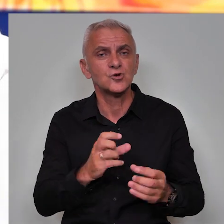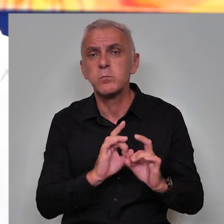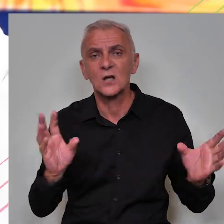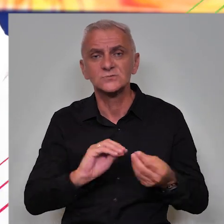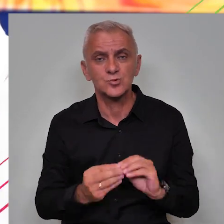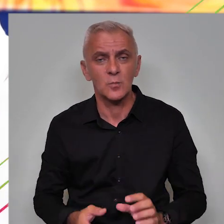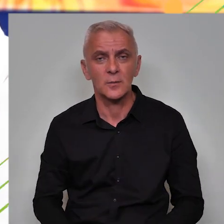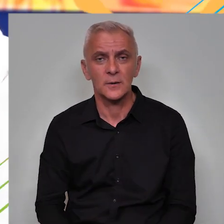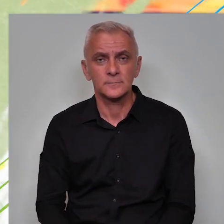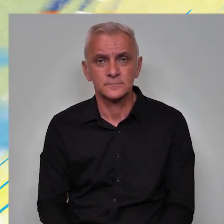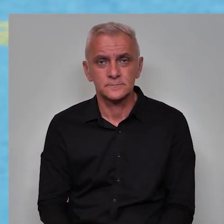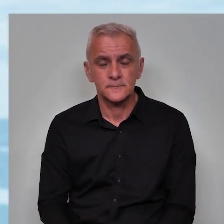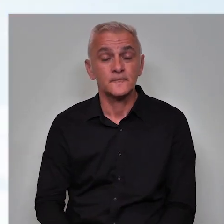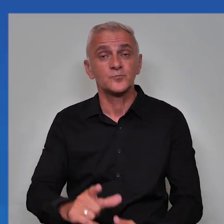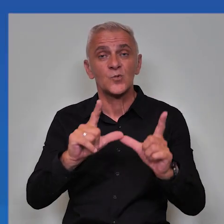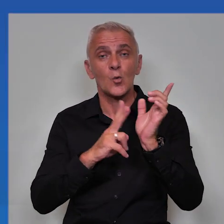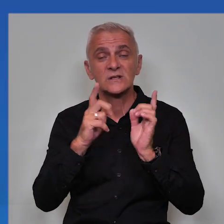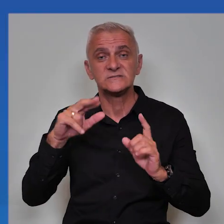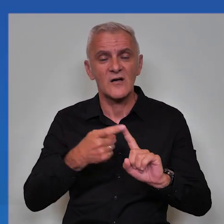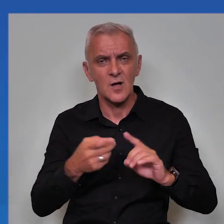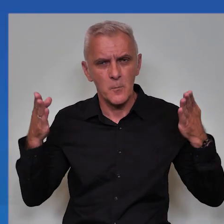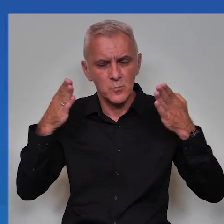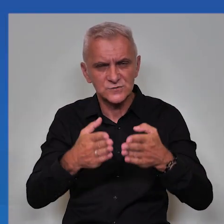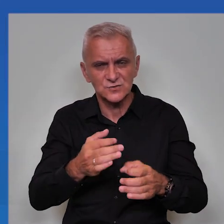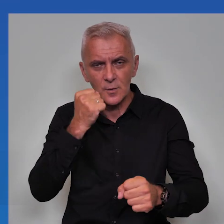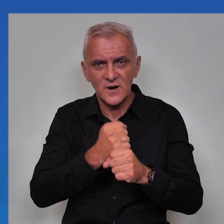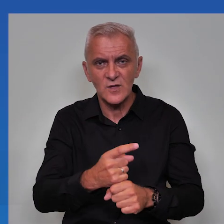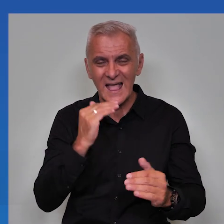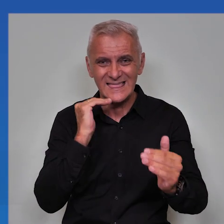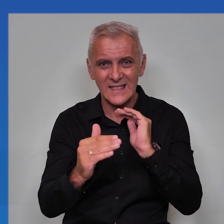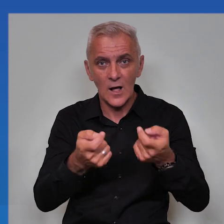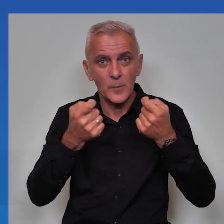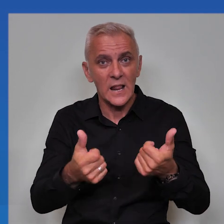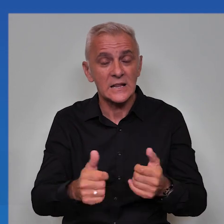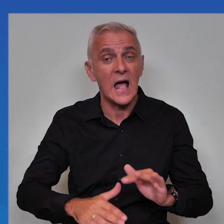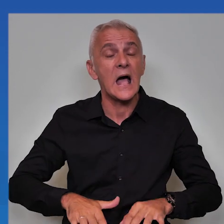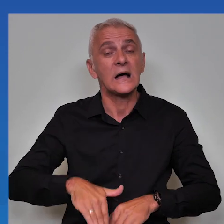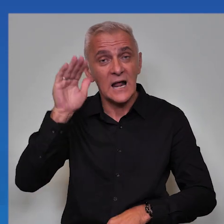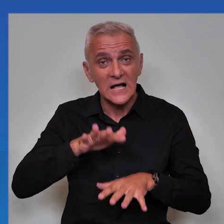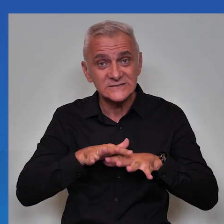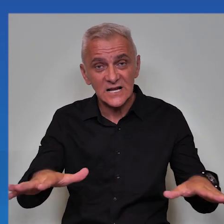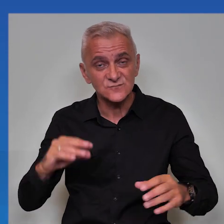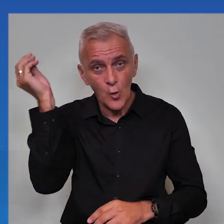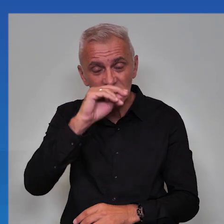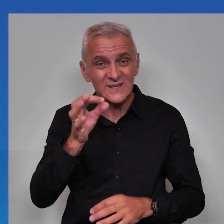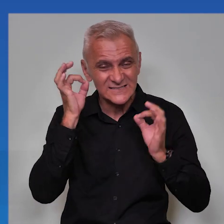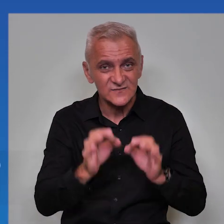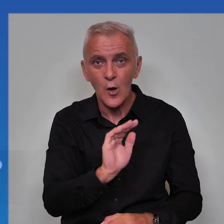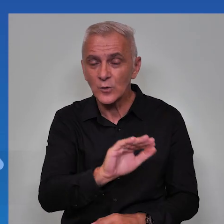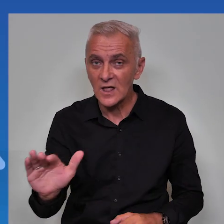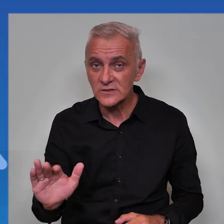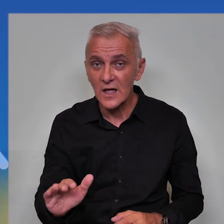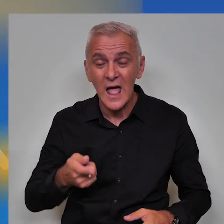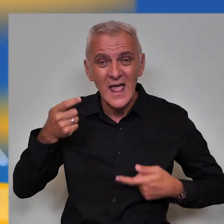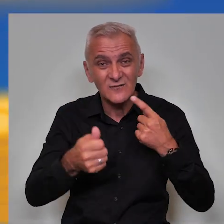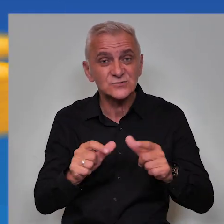bez problema i veći teškoće. UNICEF-a je posvećen kreiranju jednakih prilika za rast, razvoj i obrazovanje za svako